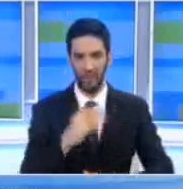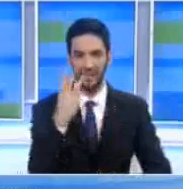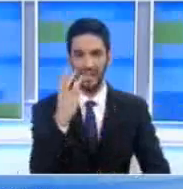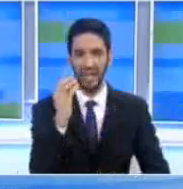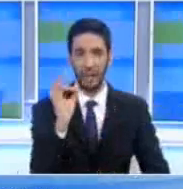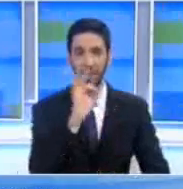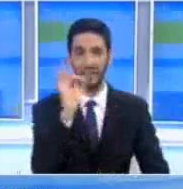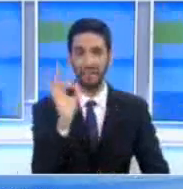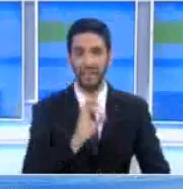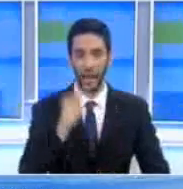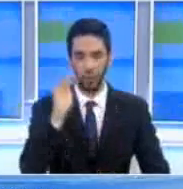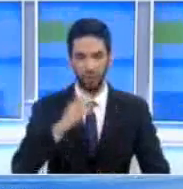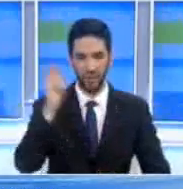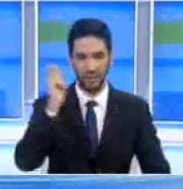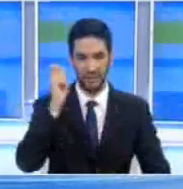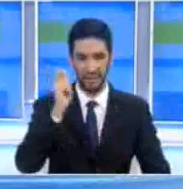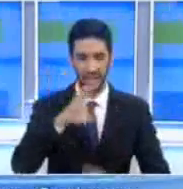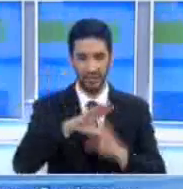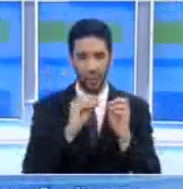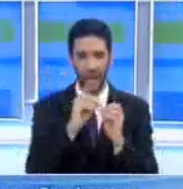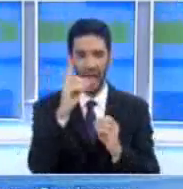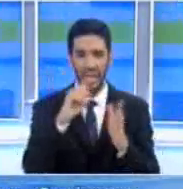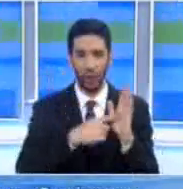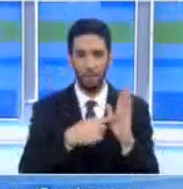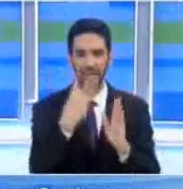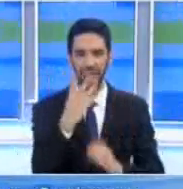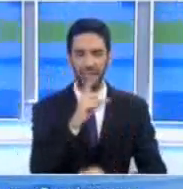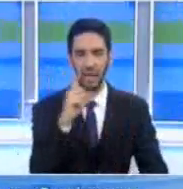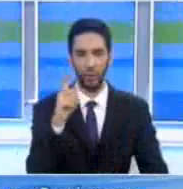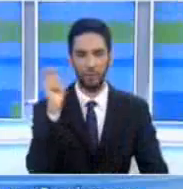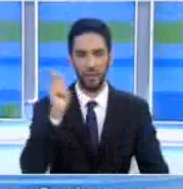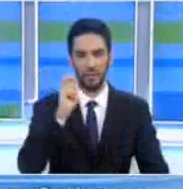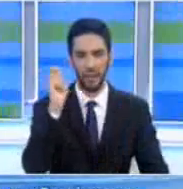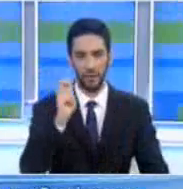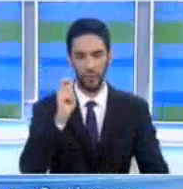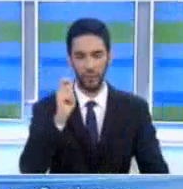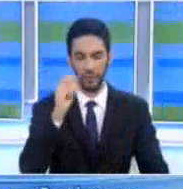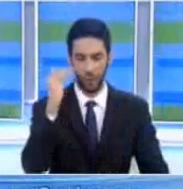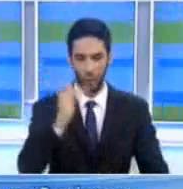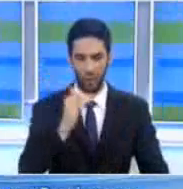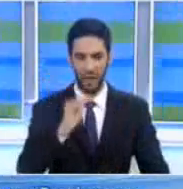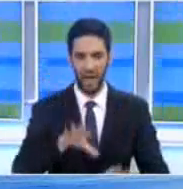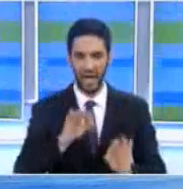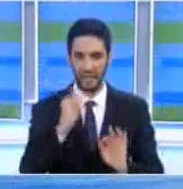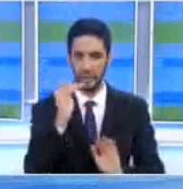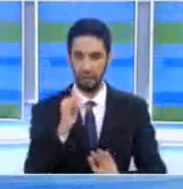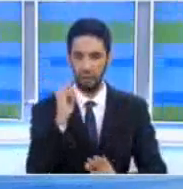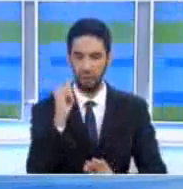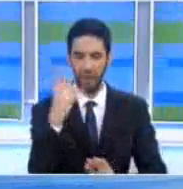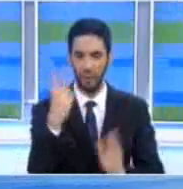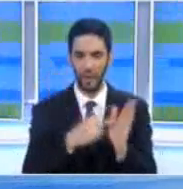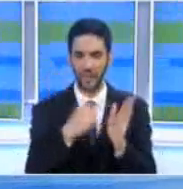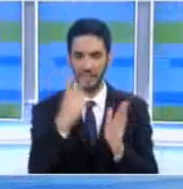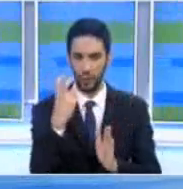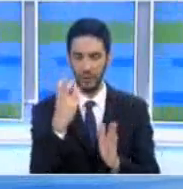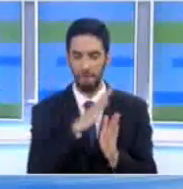σοκ των συντάξεων έως και 35% για 1,4 εκατομμύρια συνταξιούχους και η περικοπή θα γίνει σταδιακά